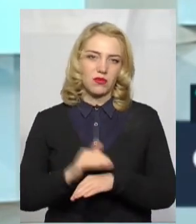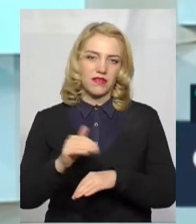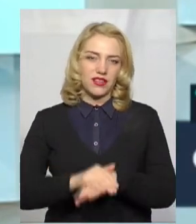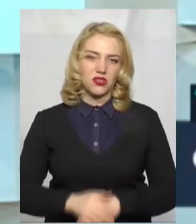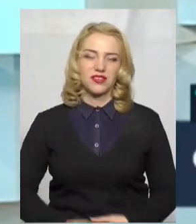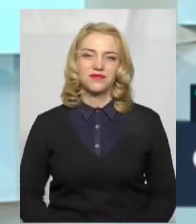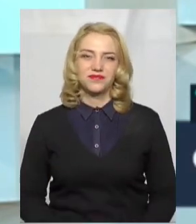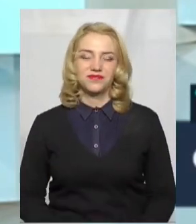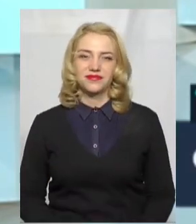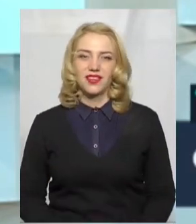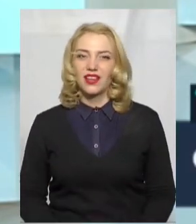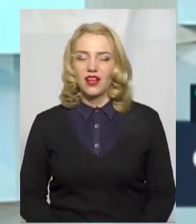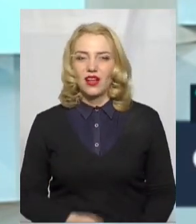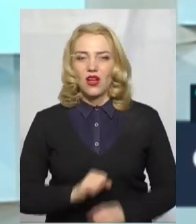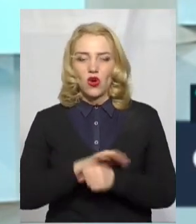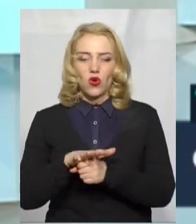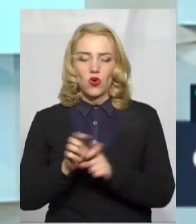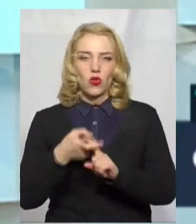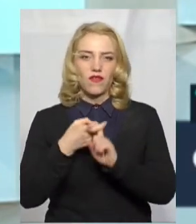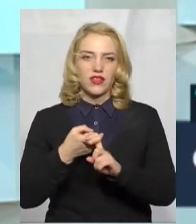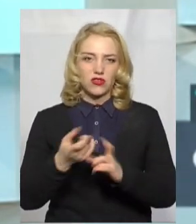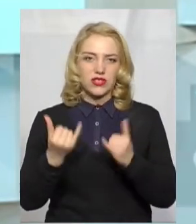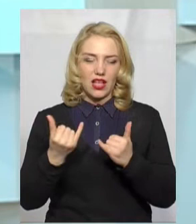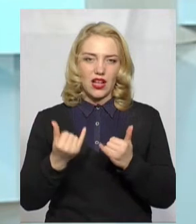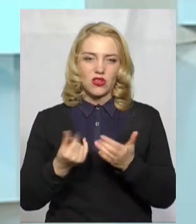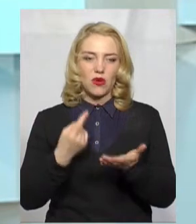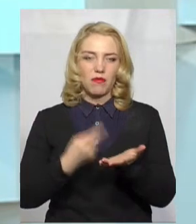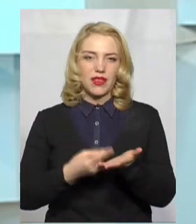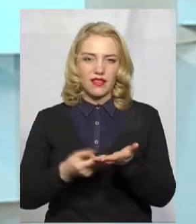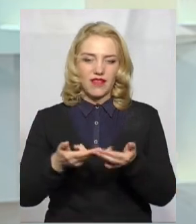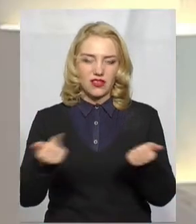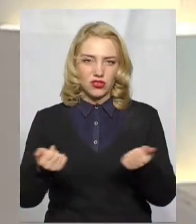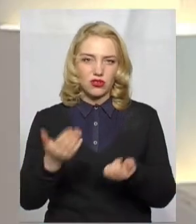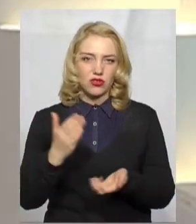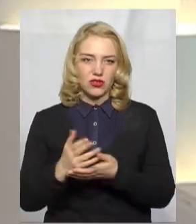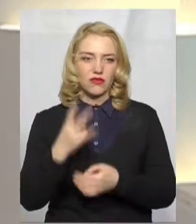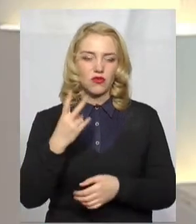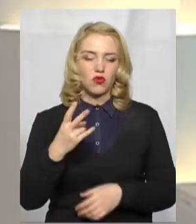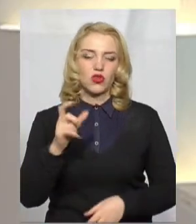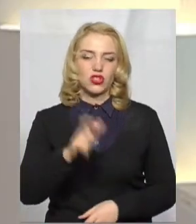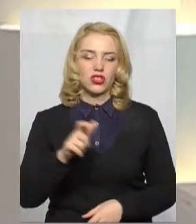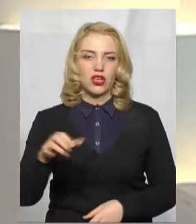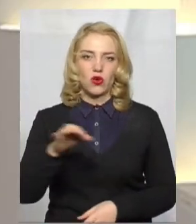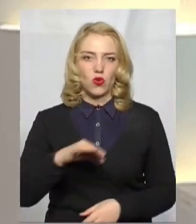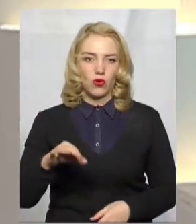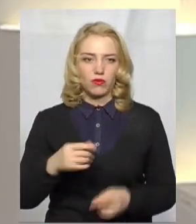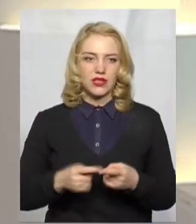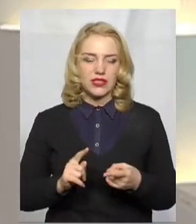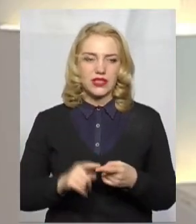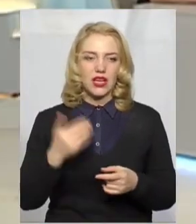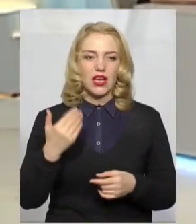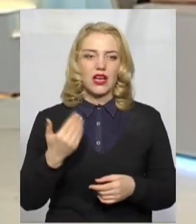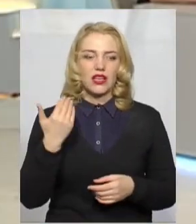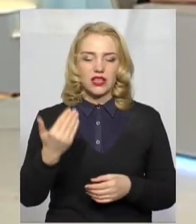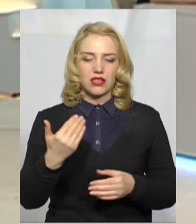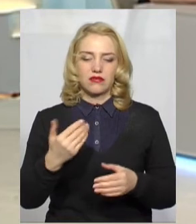Доброго вечора. Коронавірус наразі підтверджено у двох жителів області. Пане Валентине, от коло їхніх